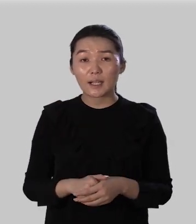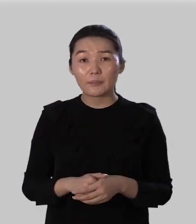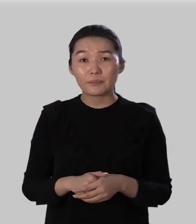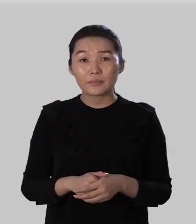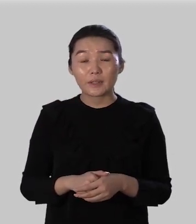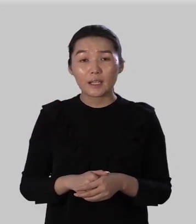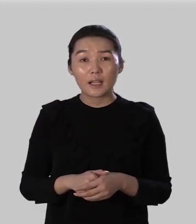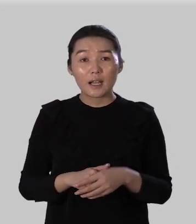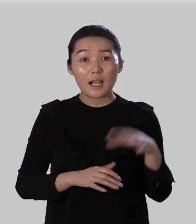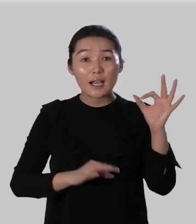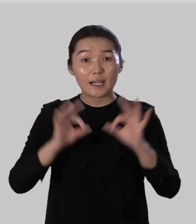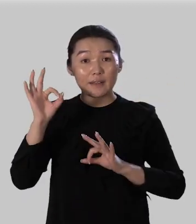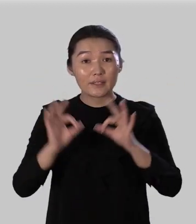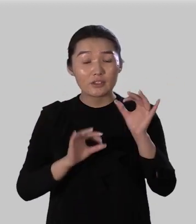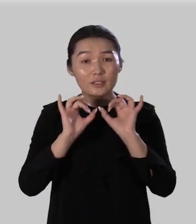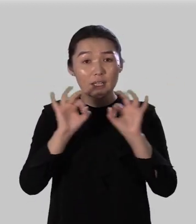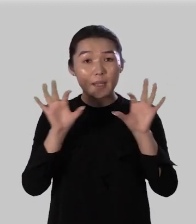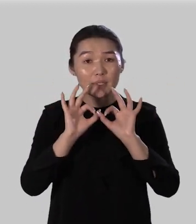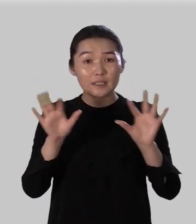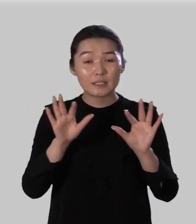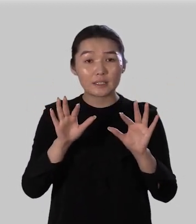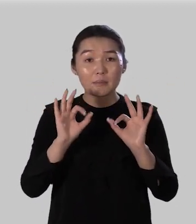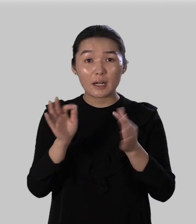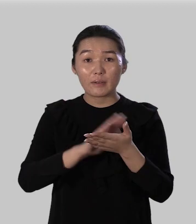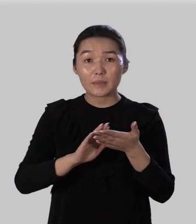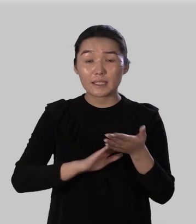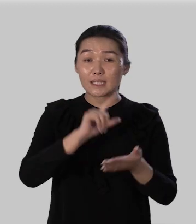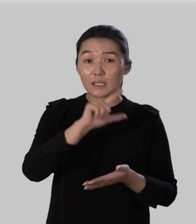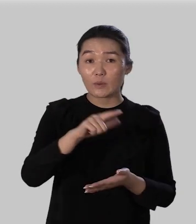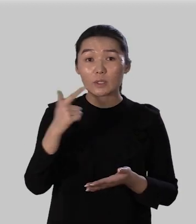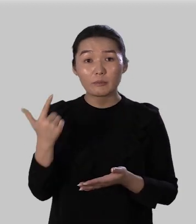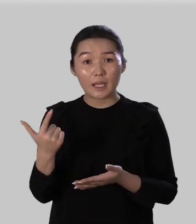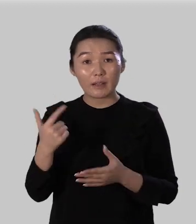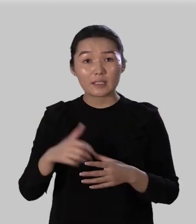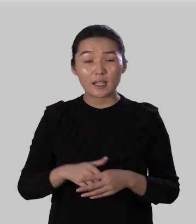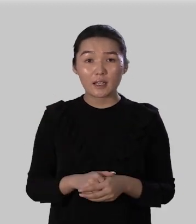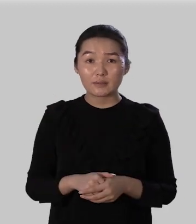графически объясните правописание твердого и мягкого знаков